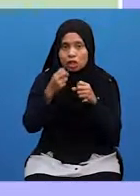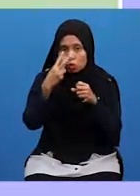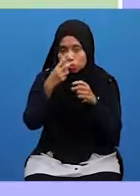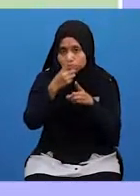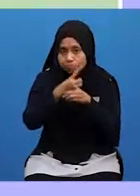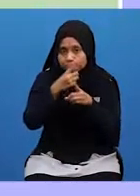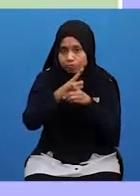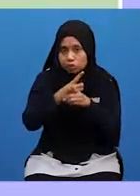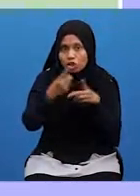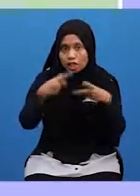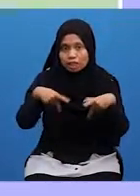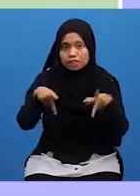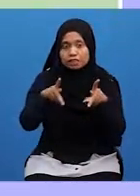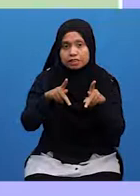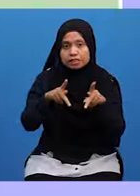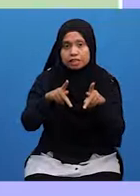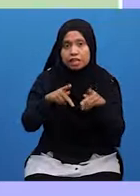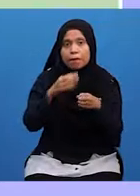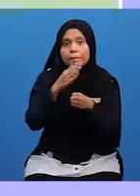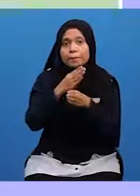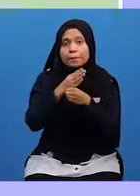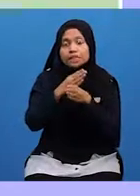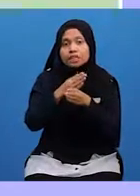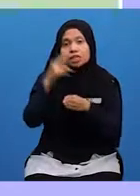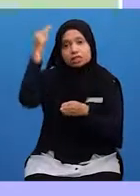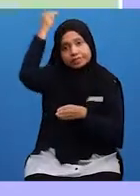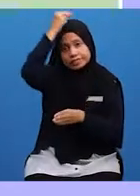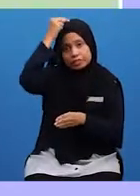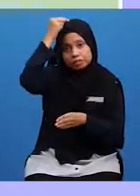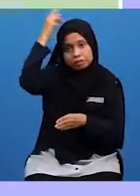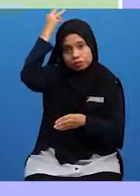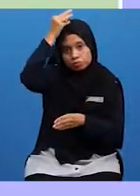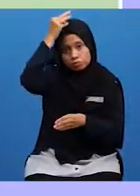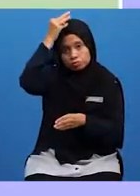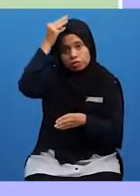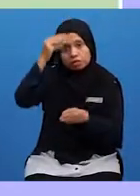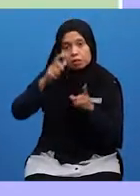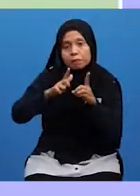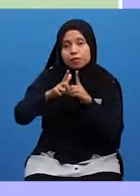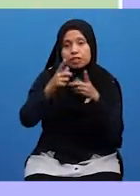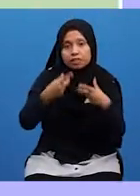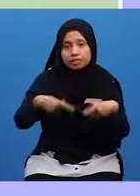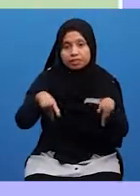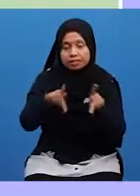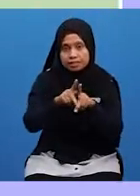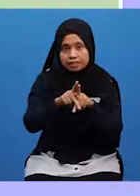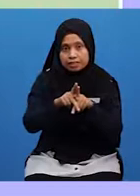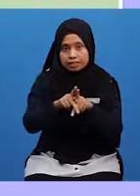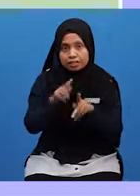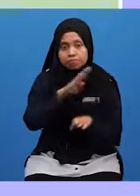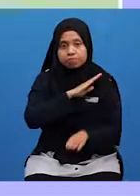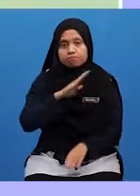kisah as-siddiq Nabi Muhammad SAW Melalui kisah baginda